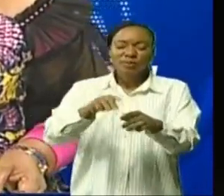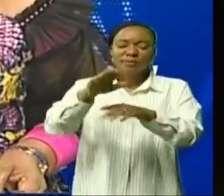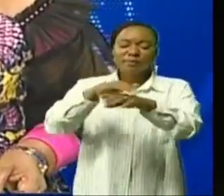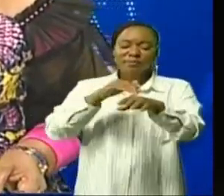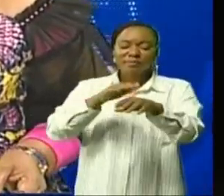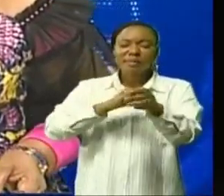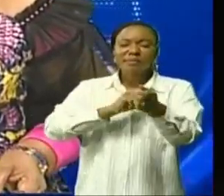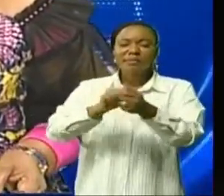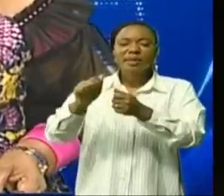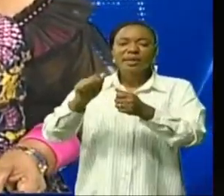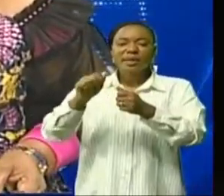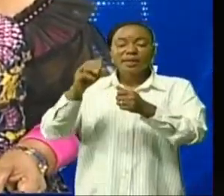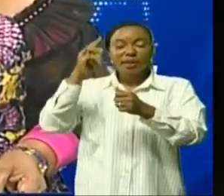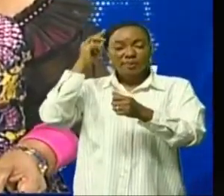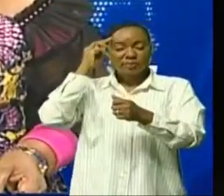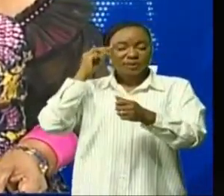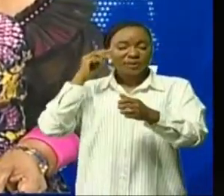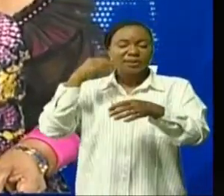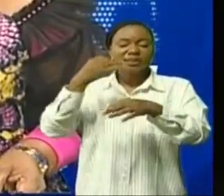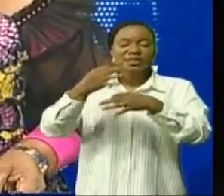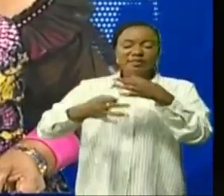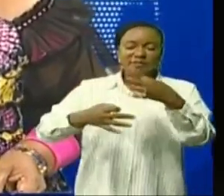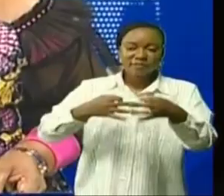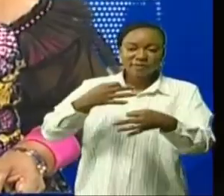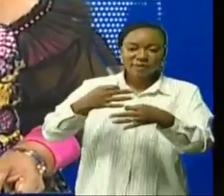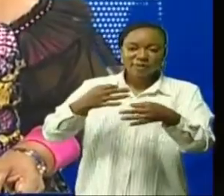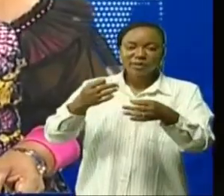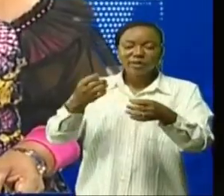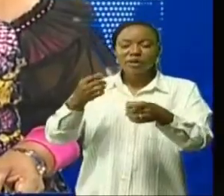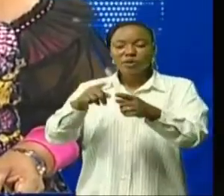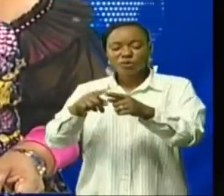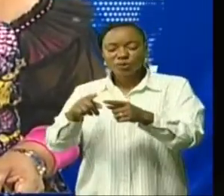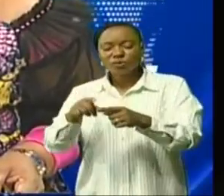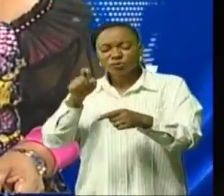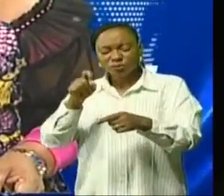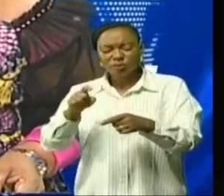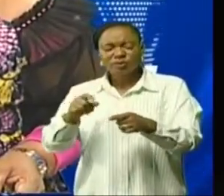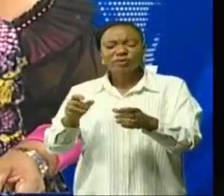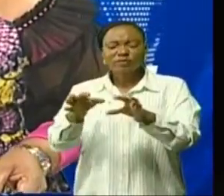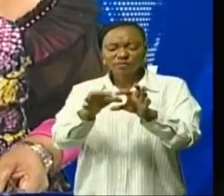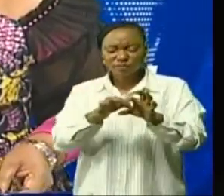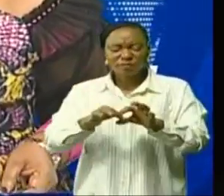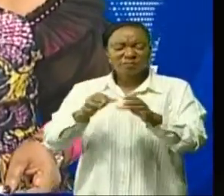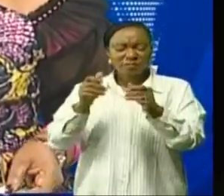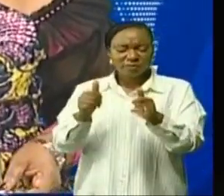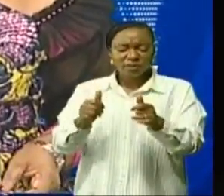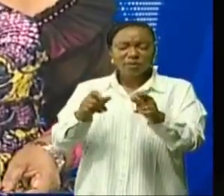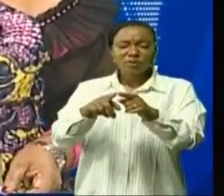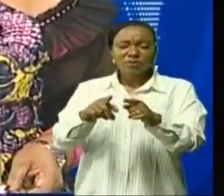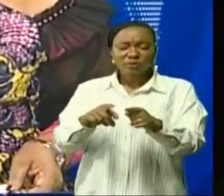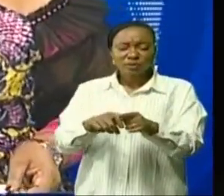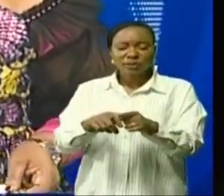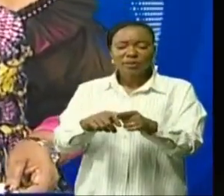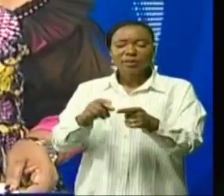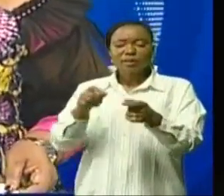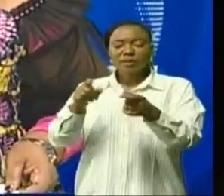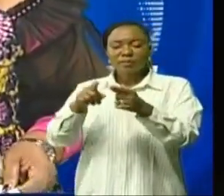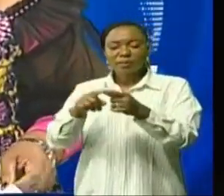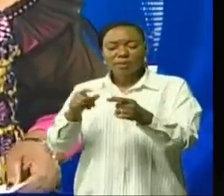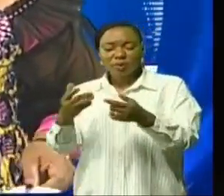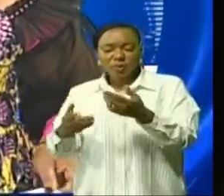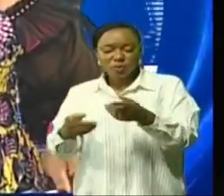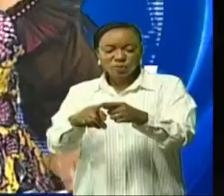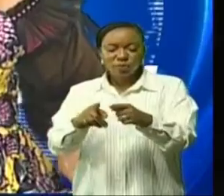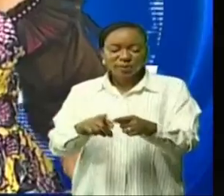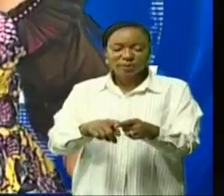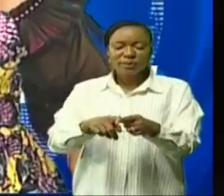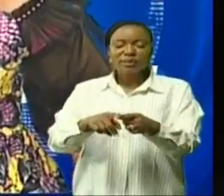'Emploi travail et prévoyance sociale a permis au bon syndical de s'accorder avec les employeurs essentiellement les indo-pakistanais